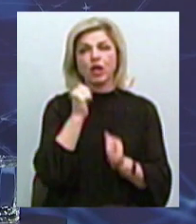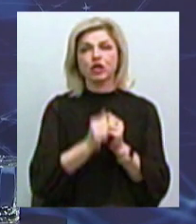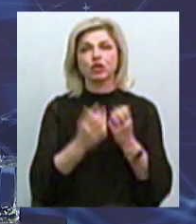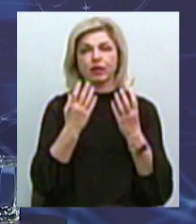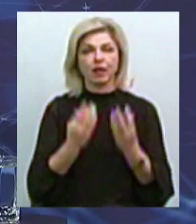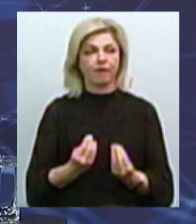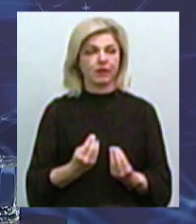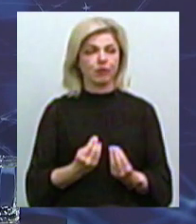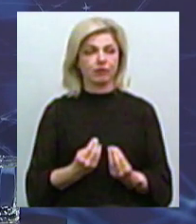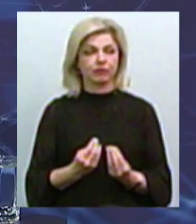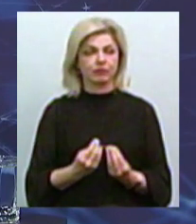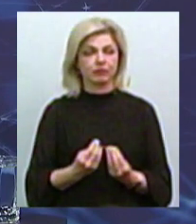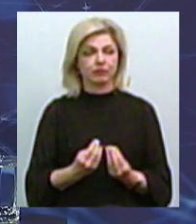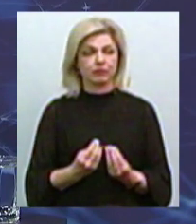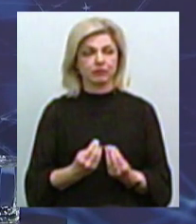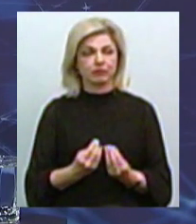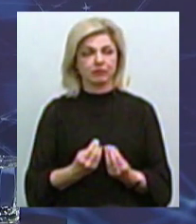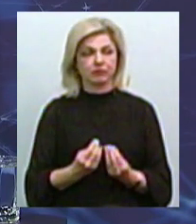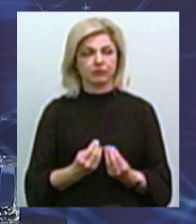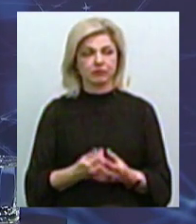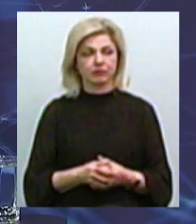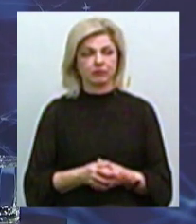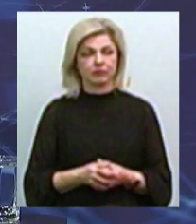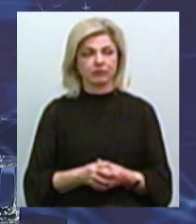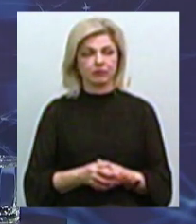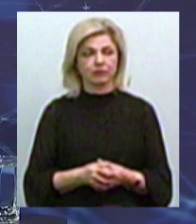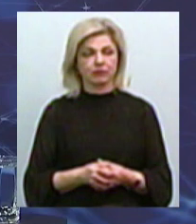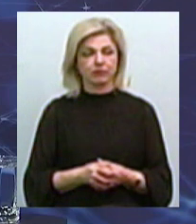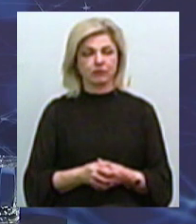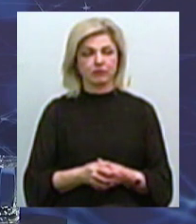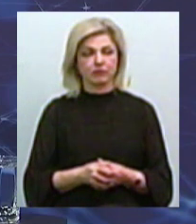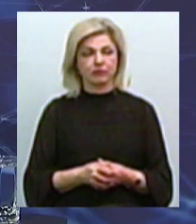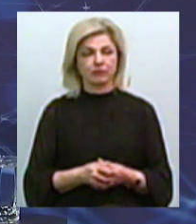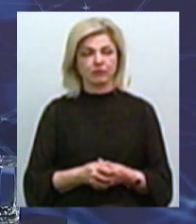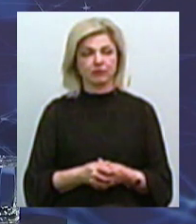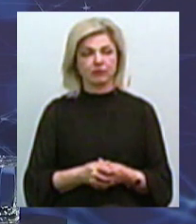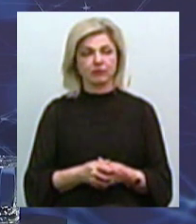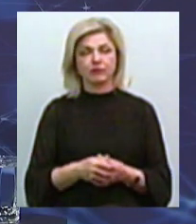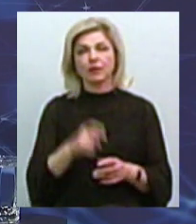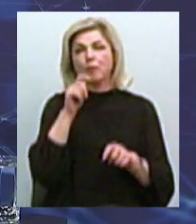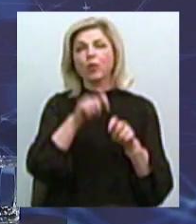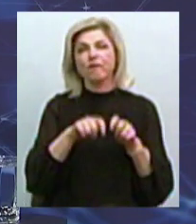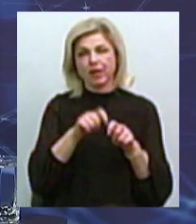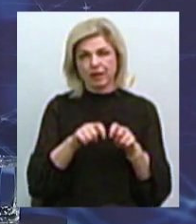проходить маніври ходові.